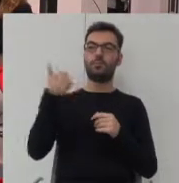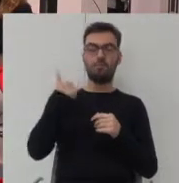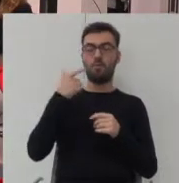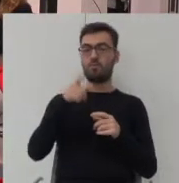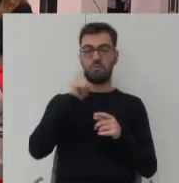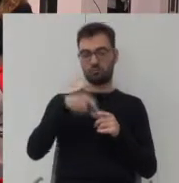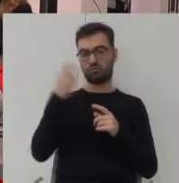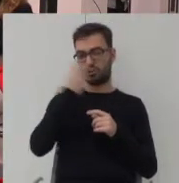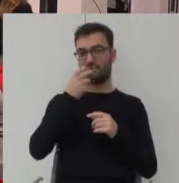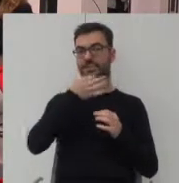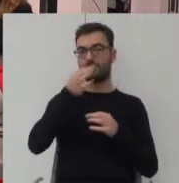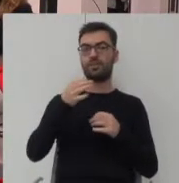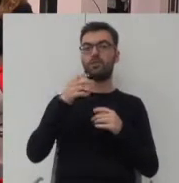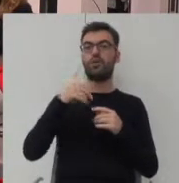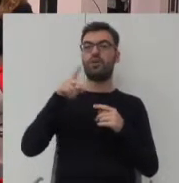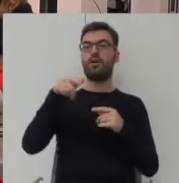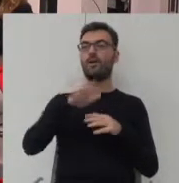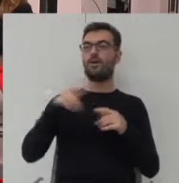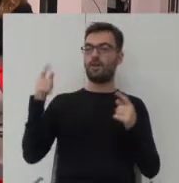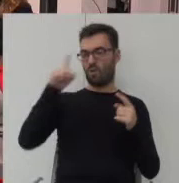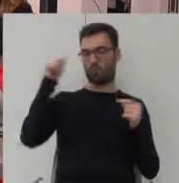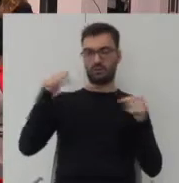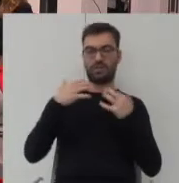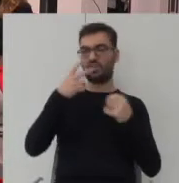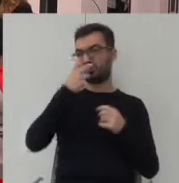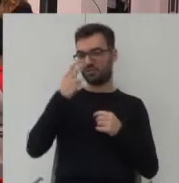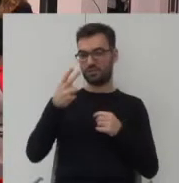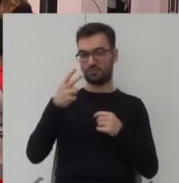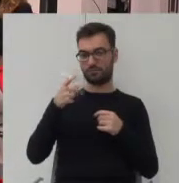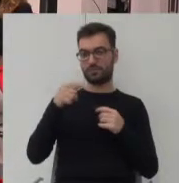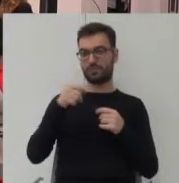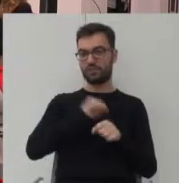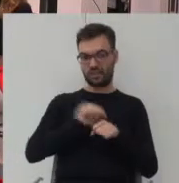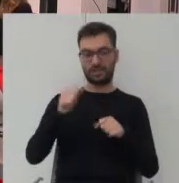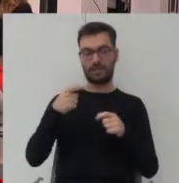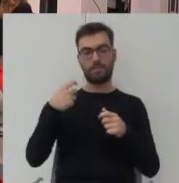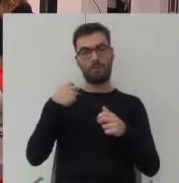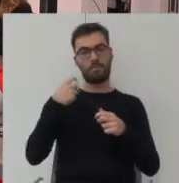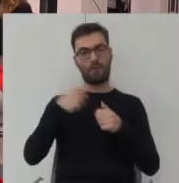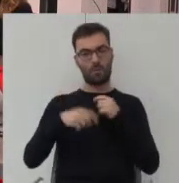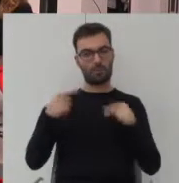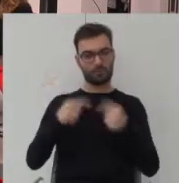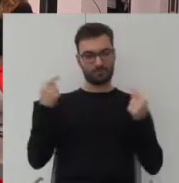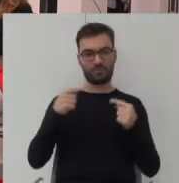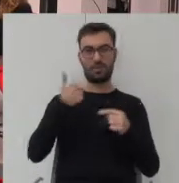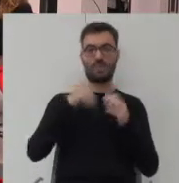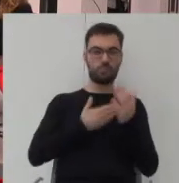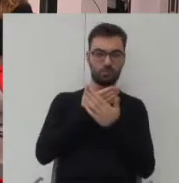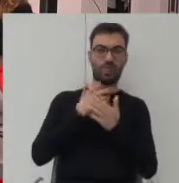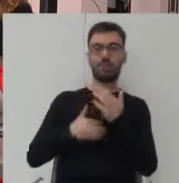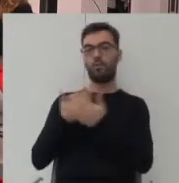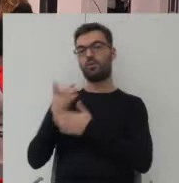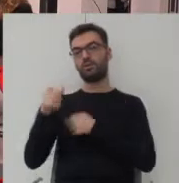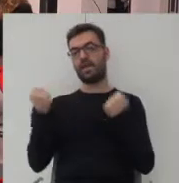zapytać uczestników tego panelu, oczywitą sprzeczność pomiędzy tamtą pierwszą propozycją, a tą propozycją intensyfikacji, prawda?